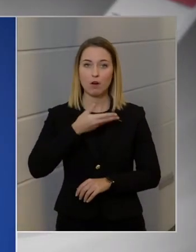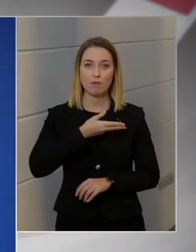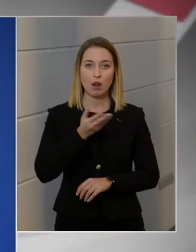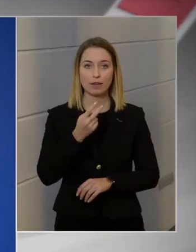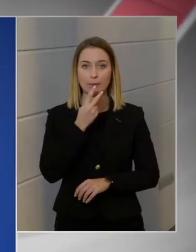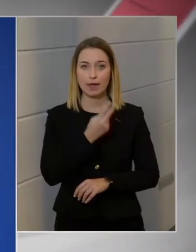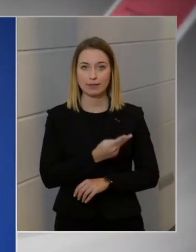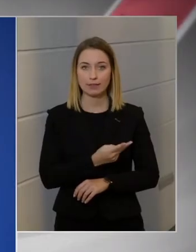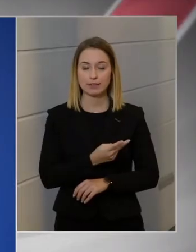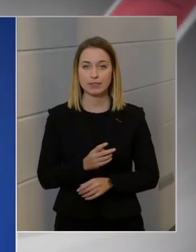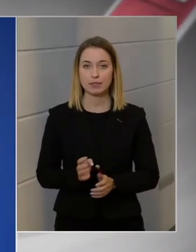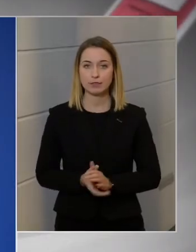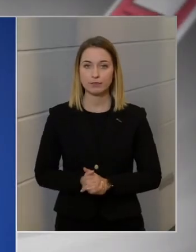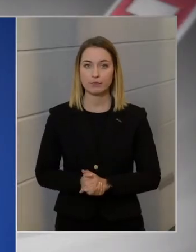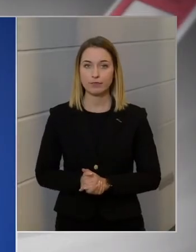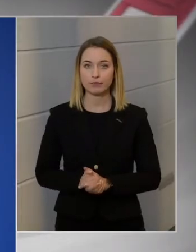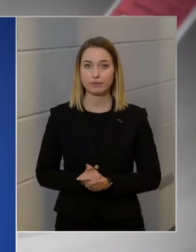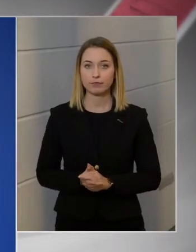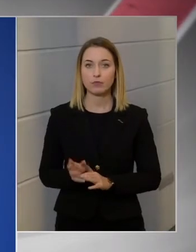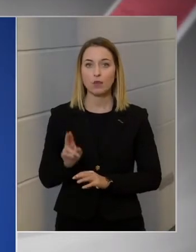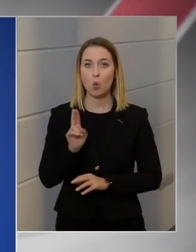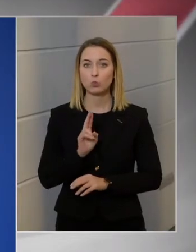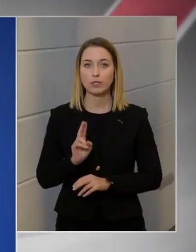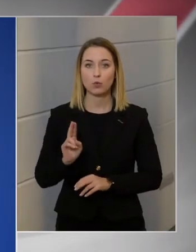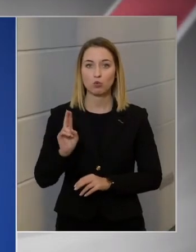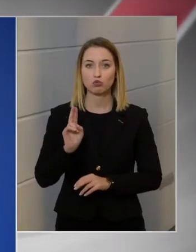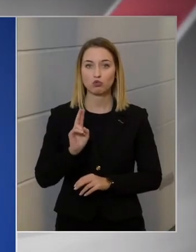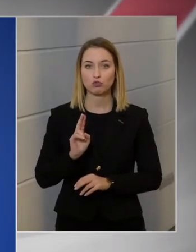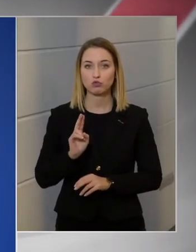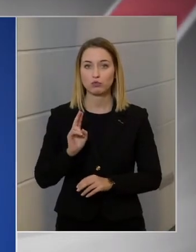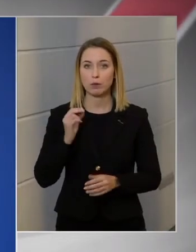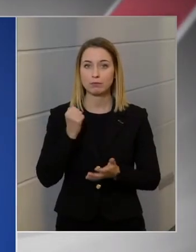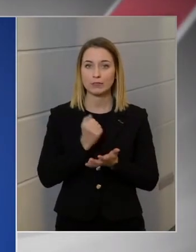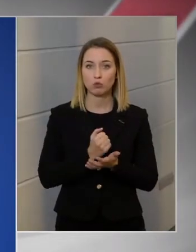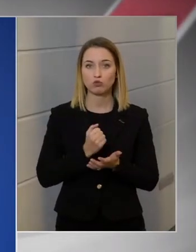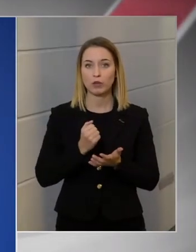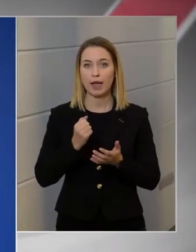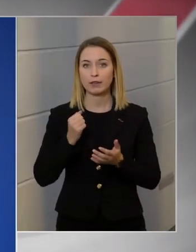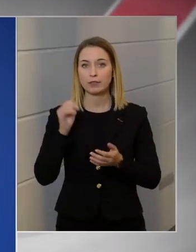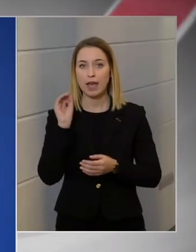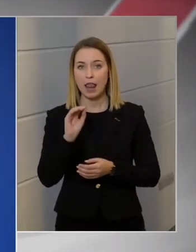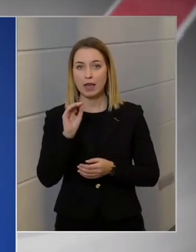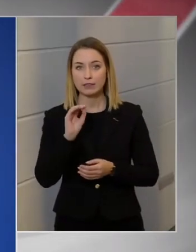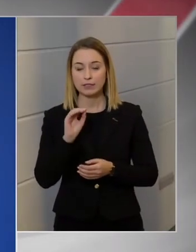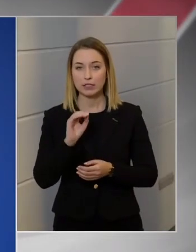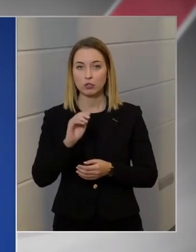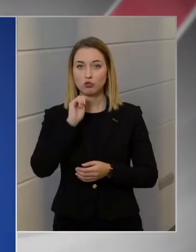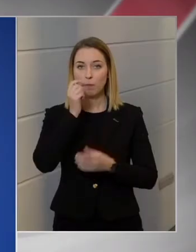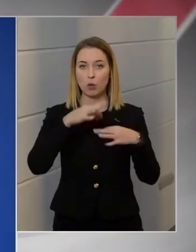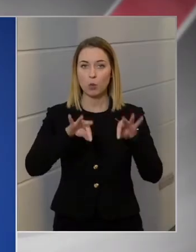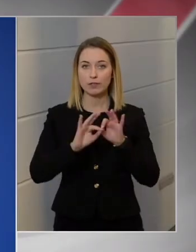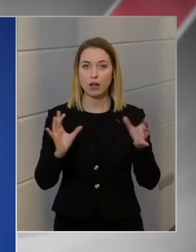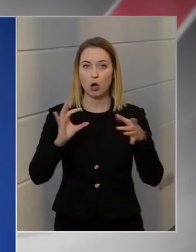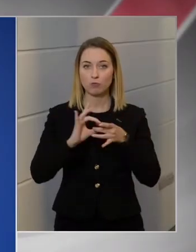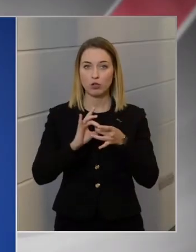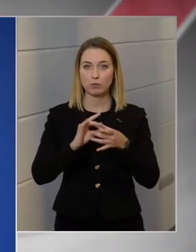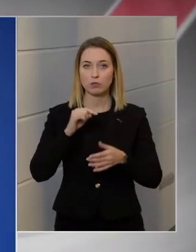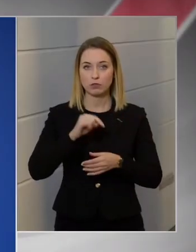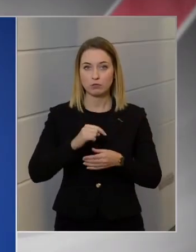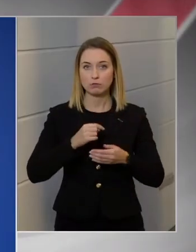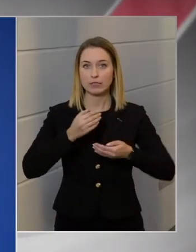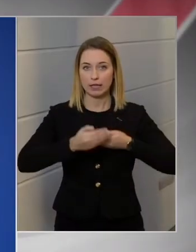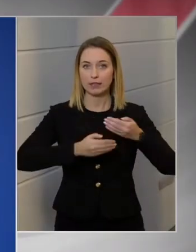az uniós bizottsági jelentéseket Magyarországgal kapcsolatosan, akkor ezek